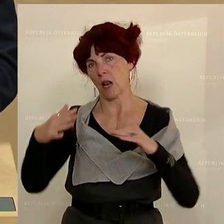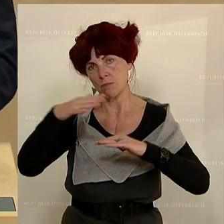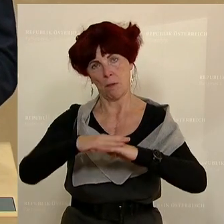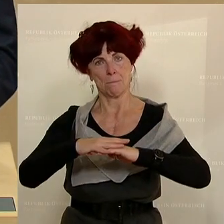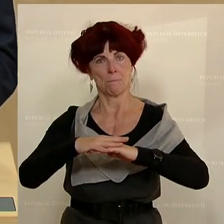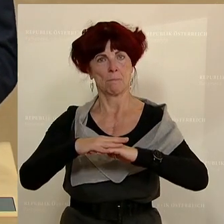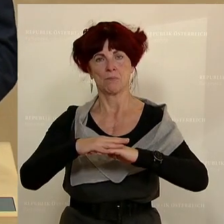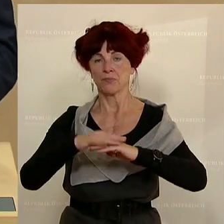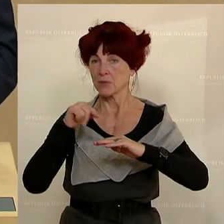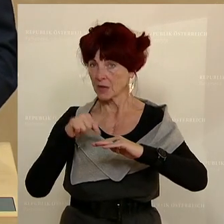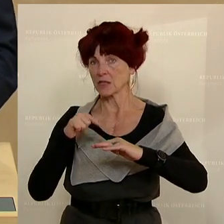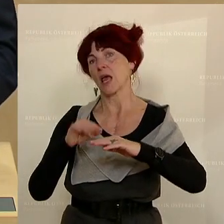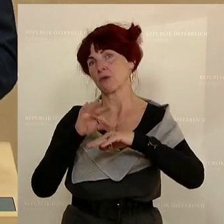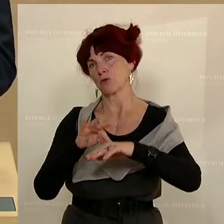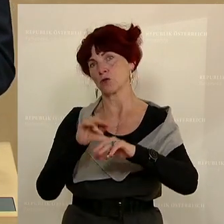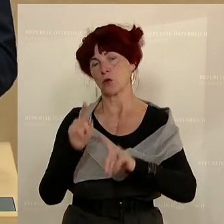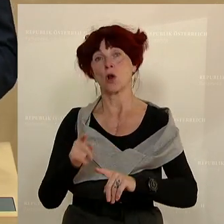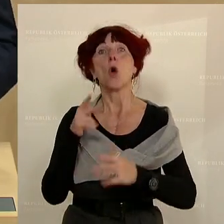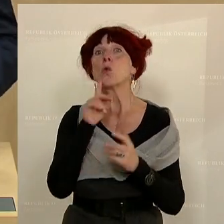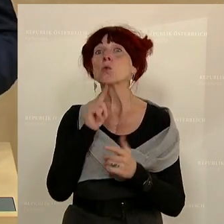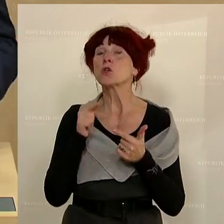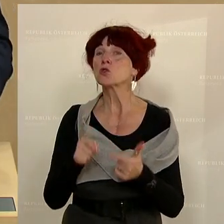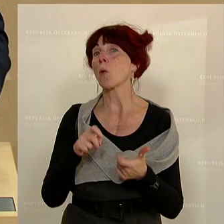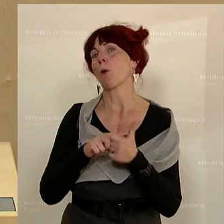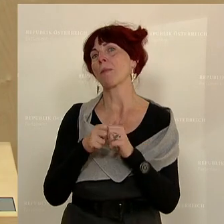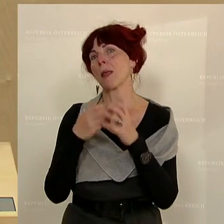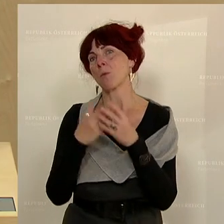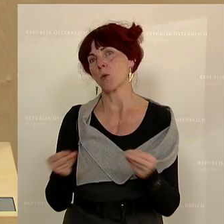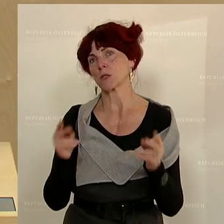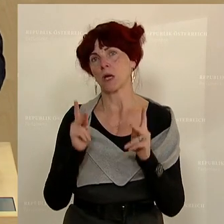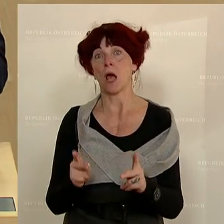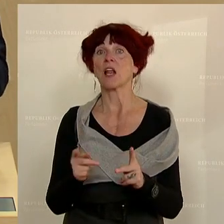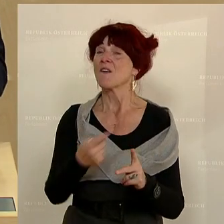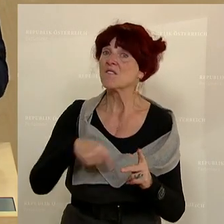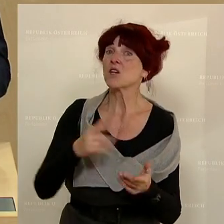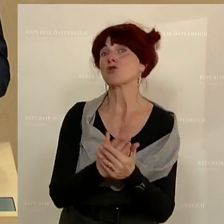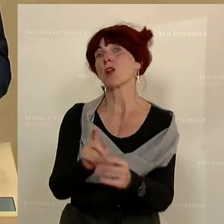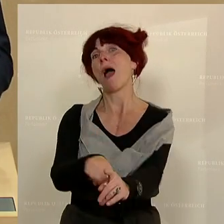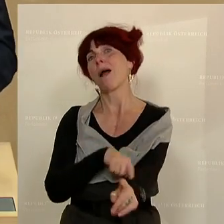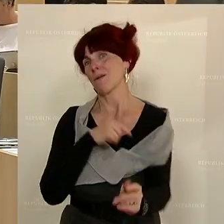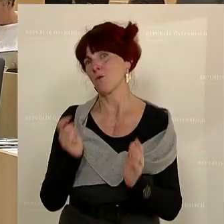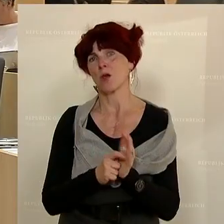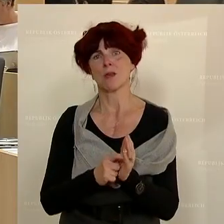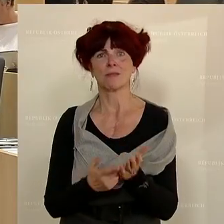kann nämlich genau dieses Problem an der Wurzel behoben werden. Und liebe Kolleginnen und Kollegen,